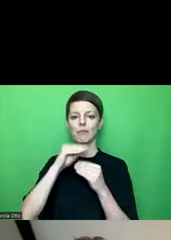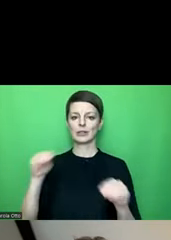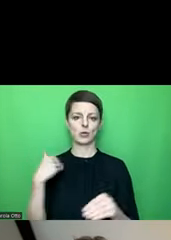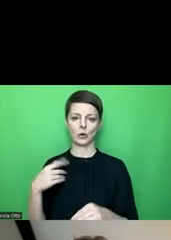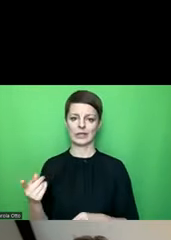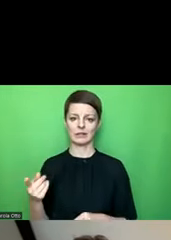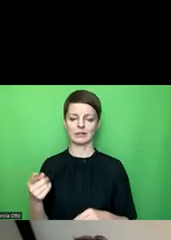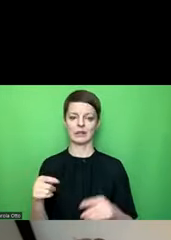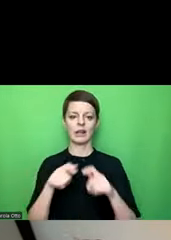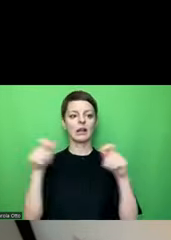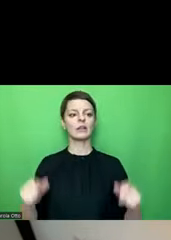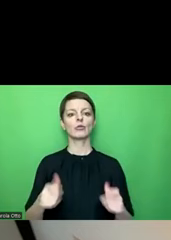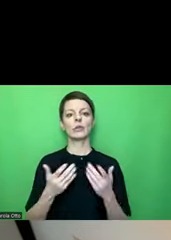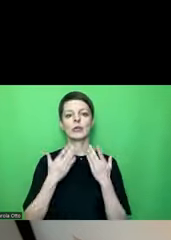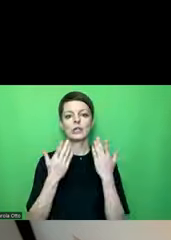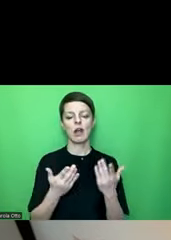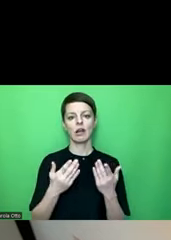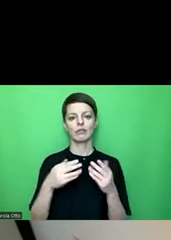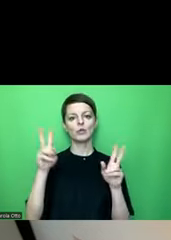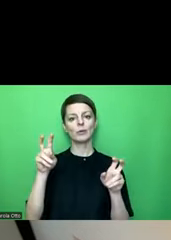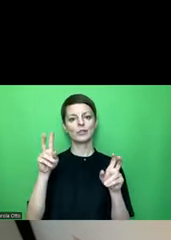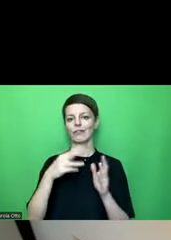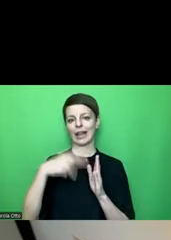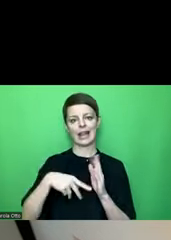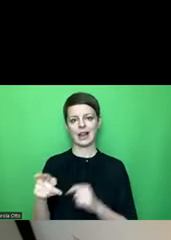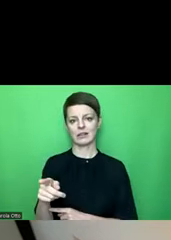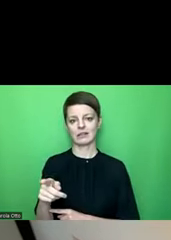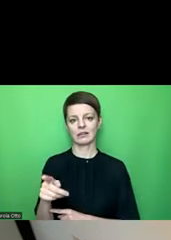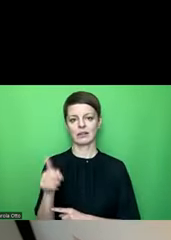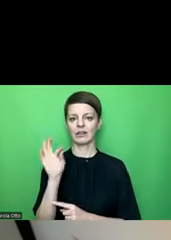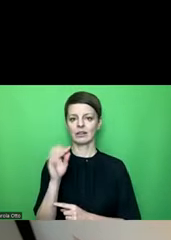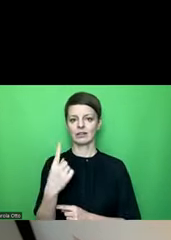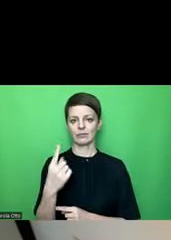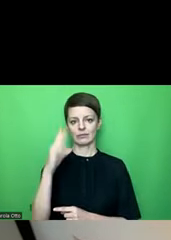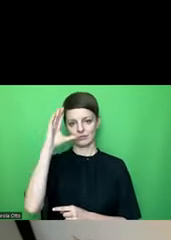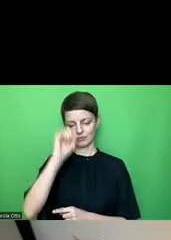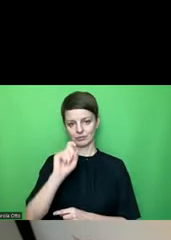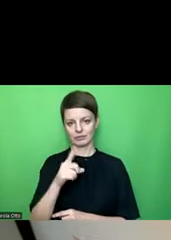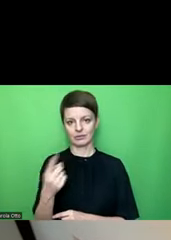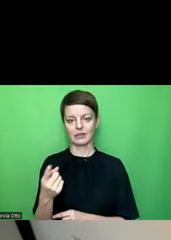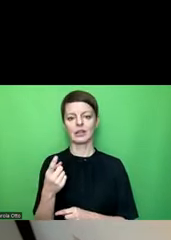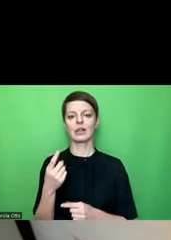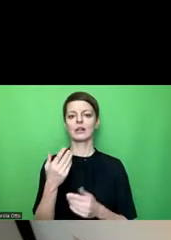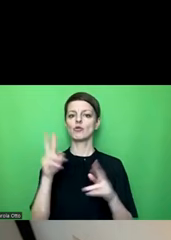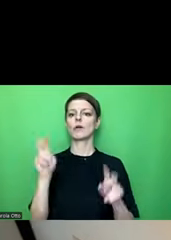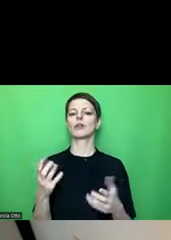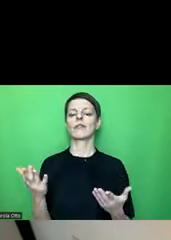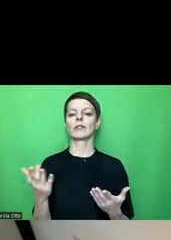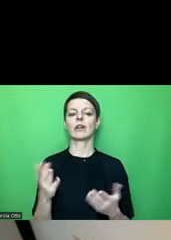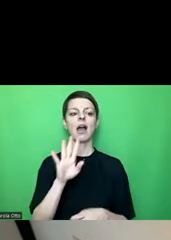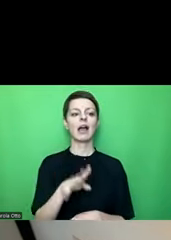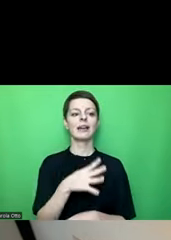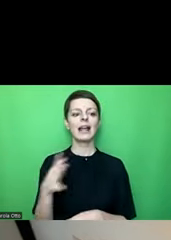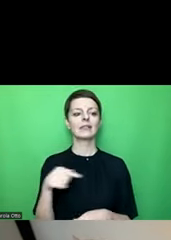Screenreader hat nichts von einer Überschrift gelesen, denn für einen Screenreader ist das nicht erkennbar, dass es eine Überschrift sein soll. Wir haben in Excel keine